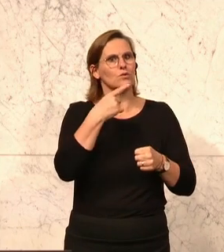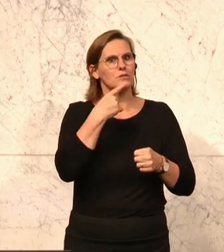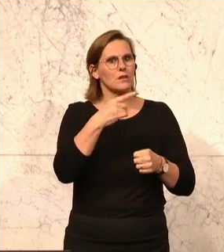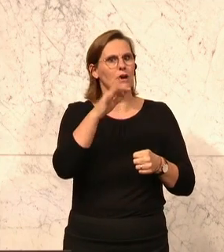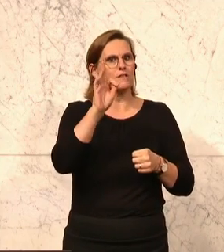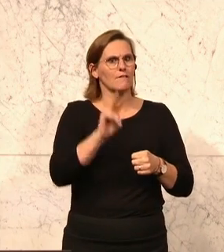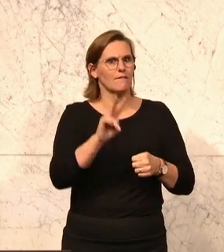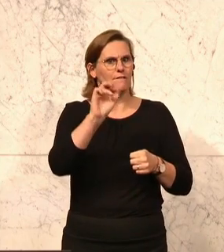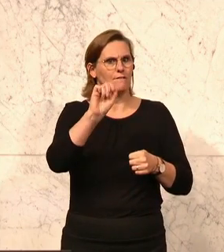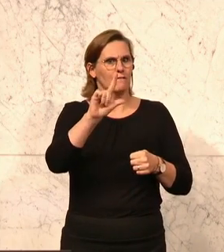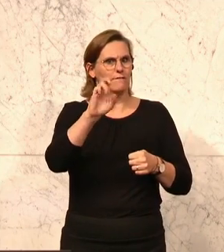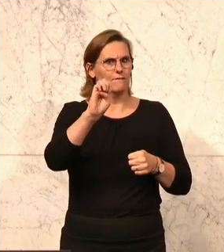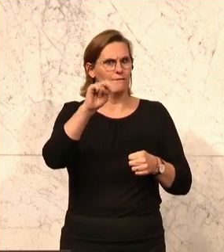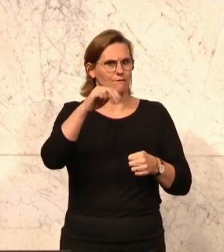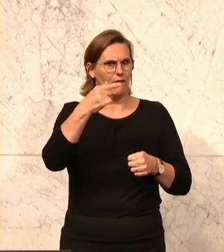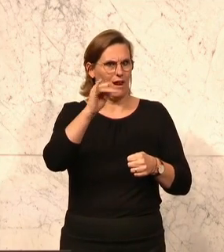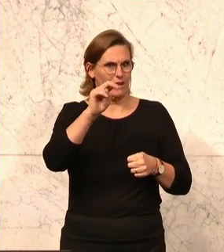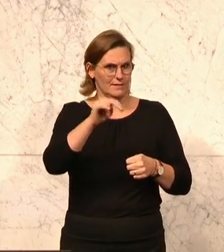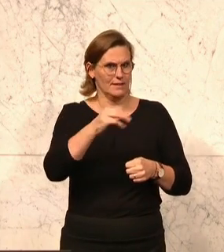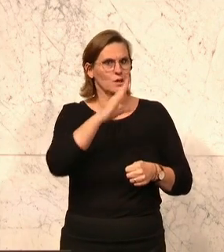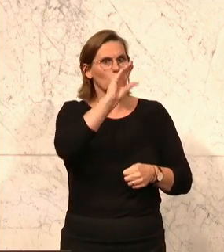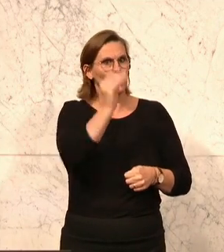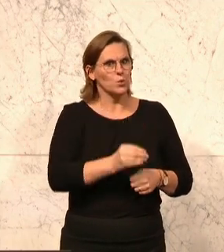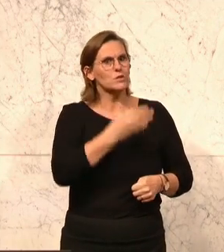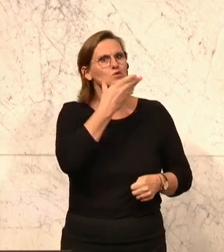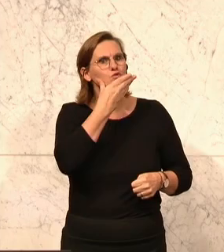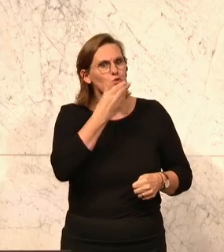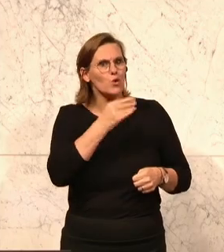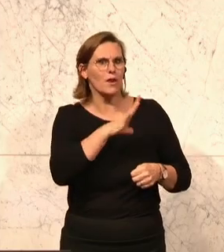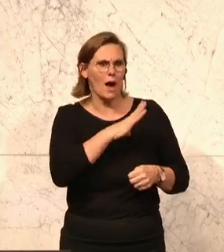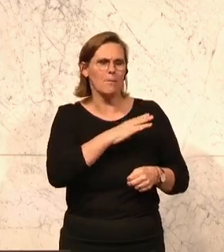Valentin, Kunst ist schön, macht aber viel Arbeit.